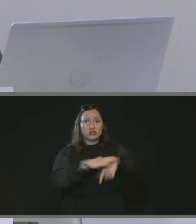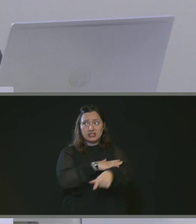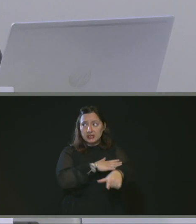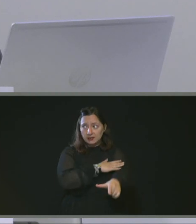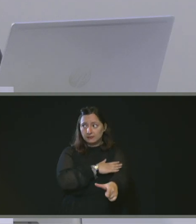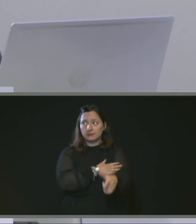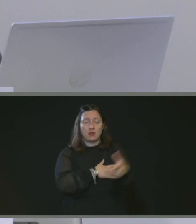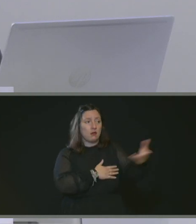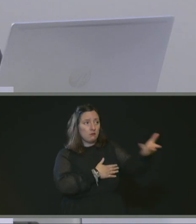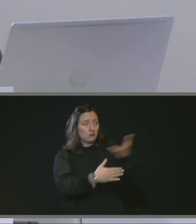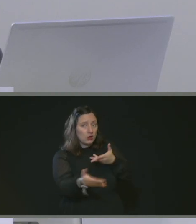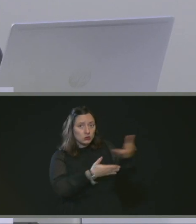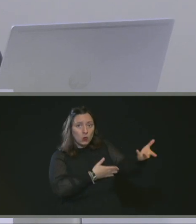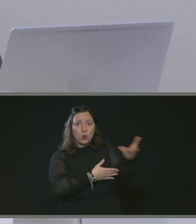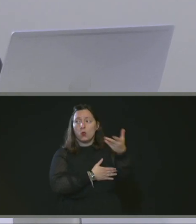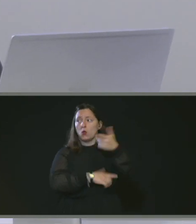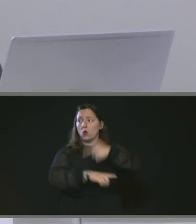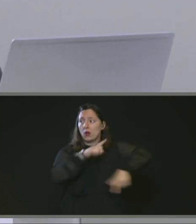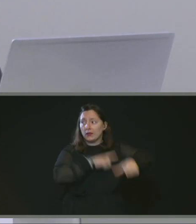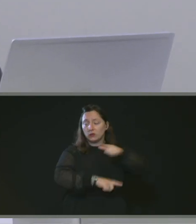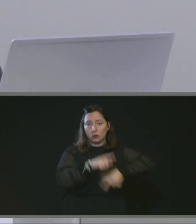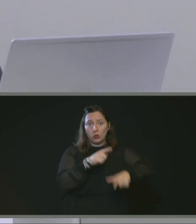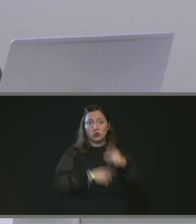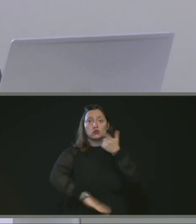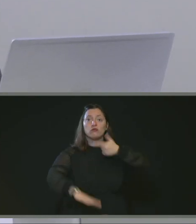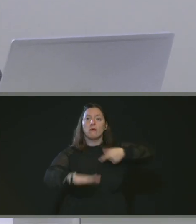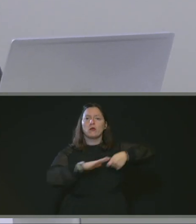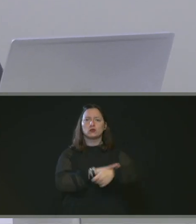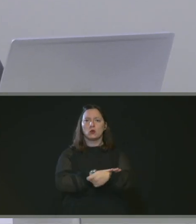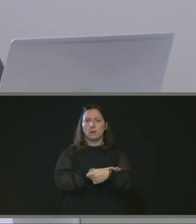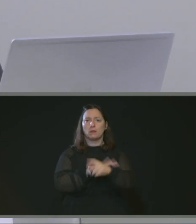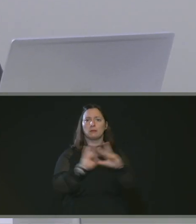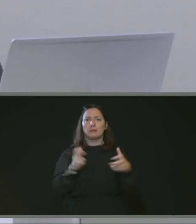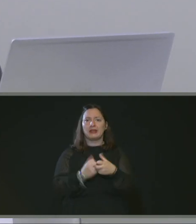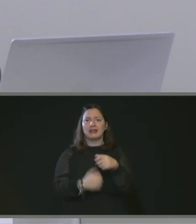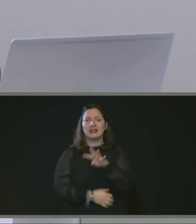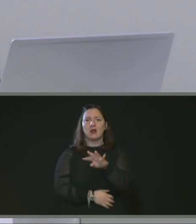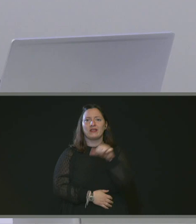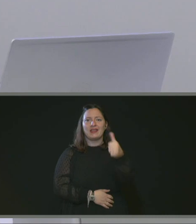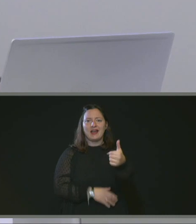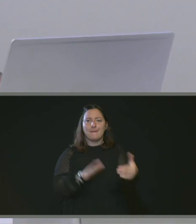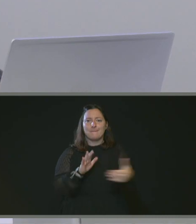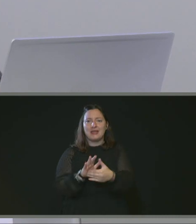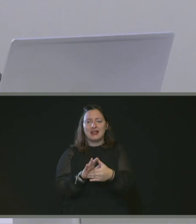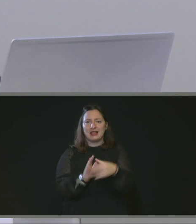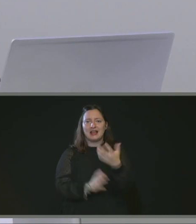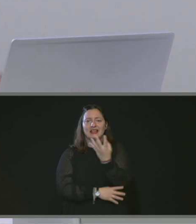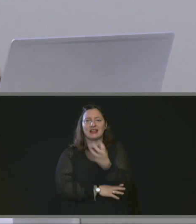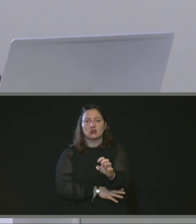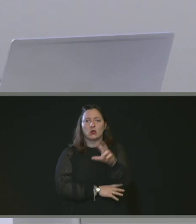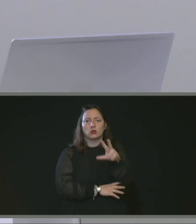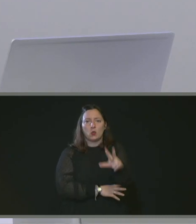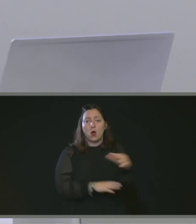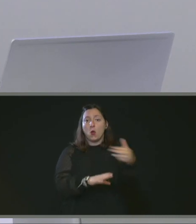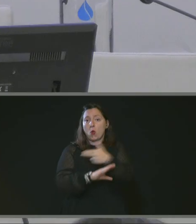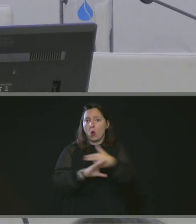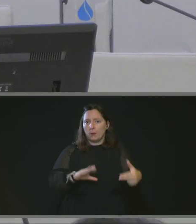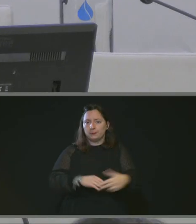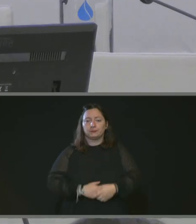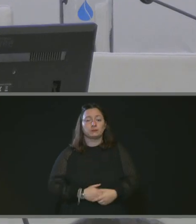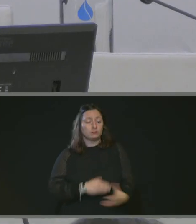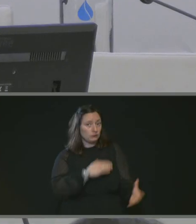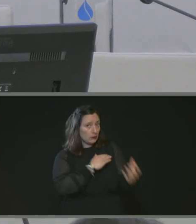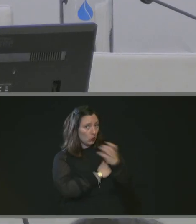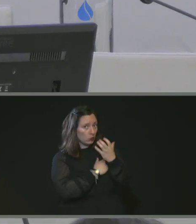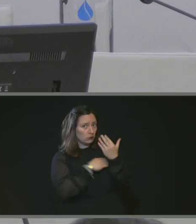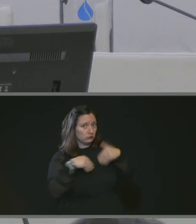au titre du dispositif location ESS une subvention de 41 403 euros. Y a-t-il des votes